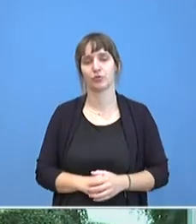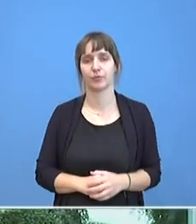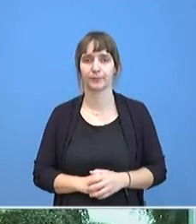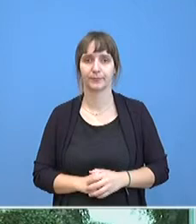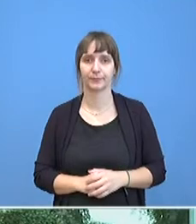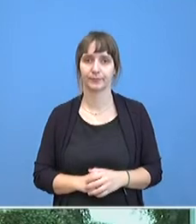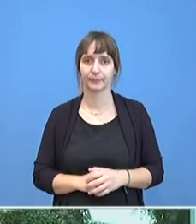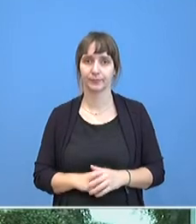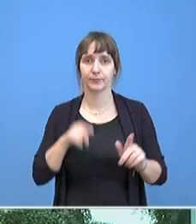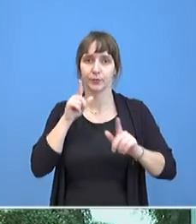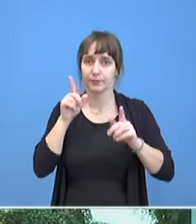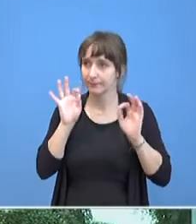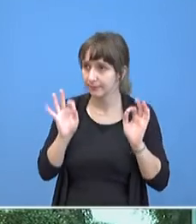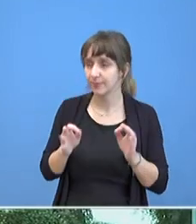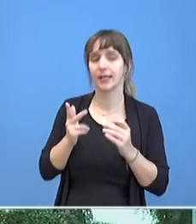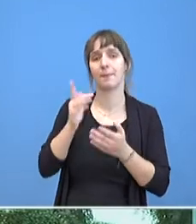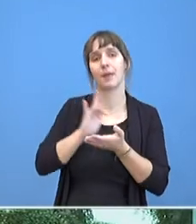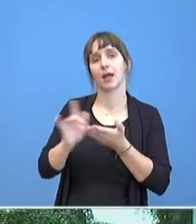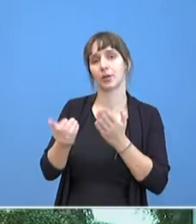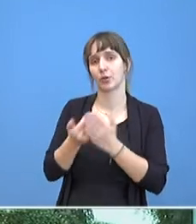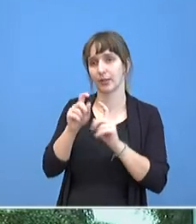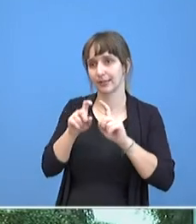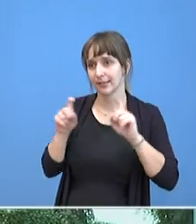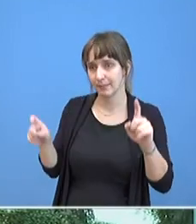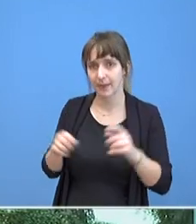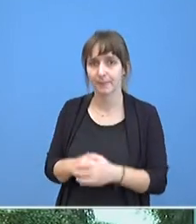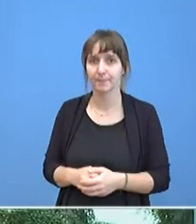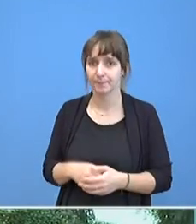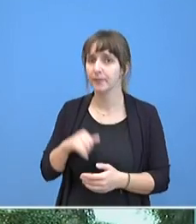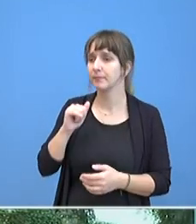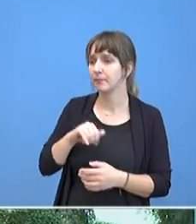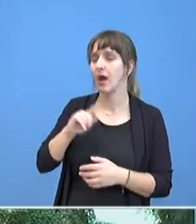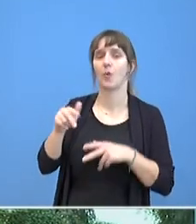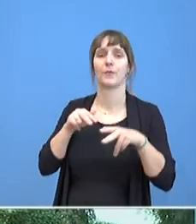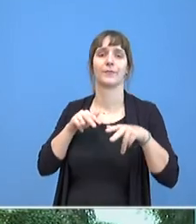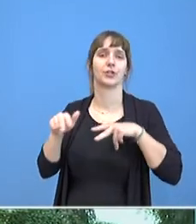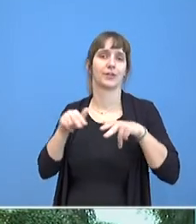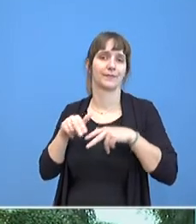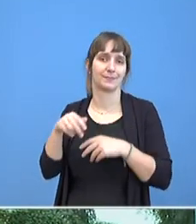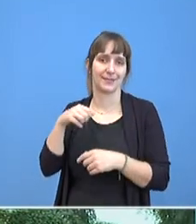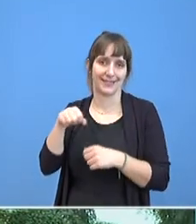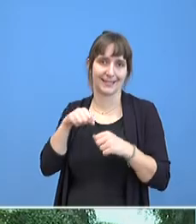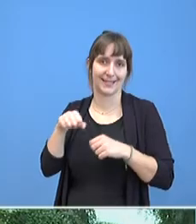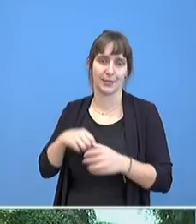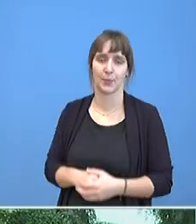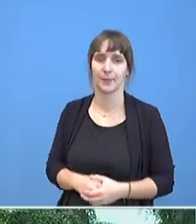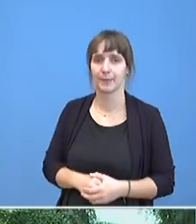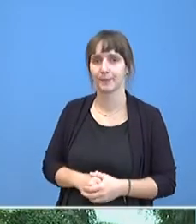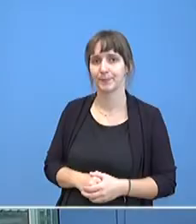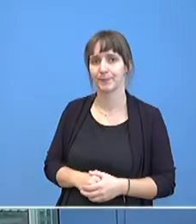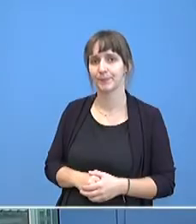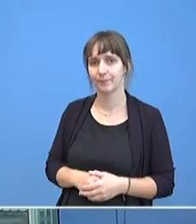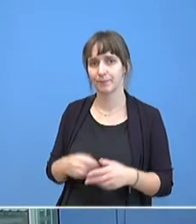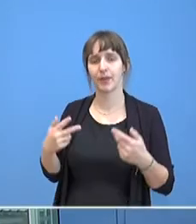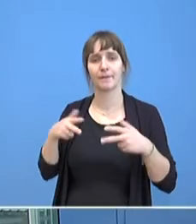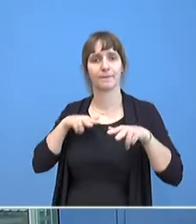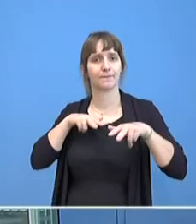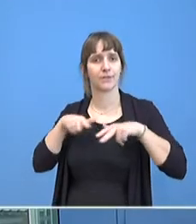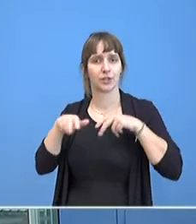Herr Blank mit einem neuen Thema. Anders, Wirtschaftsministerium. Wie steht denn der Wirtschaftsminister zu